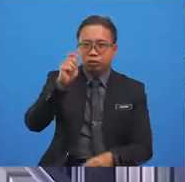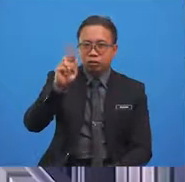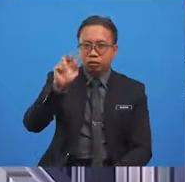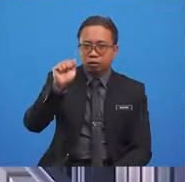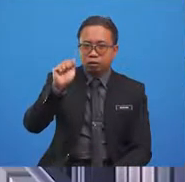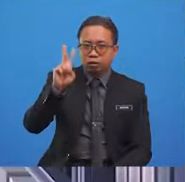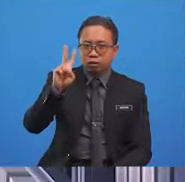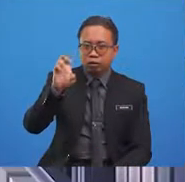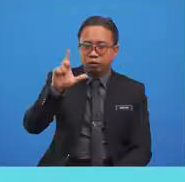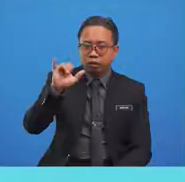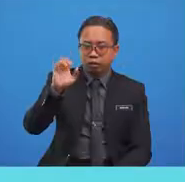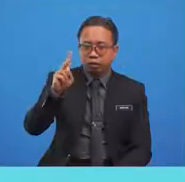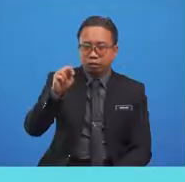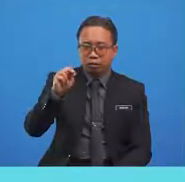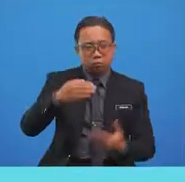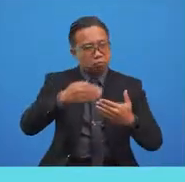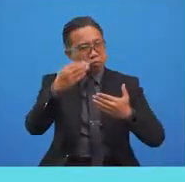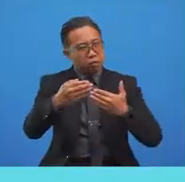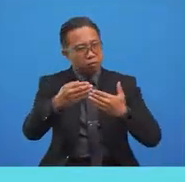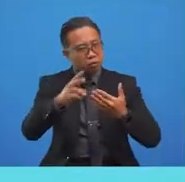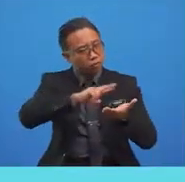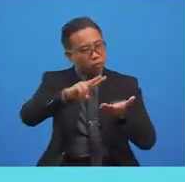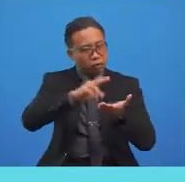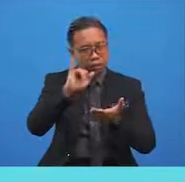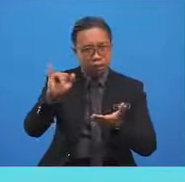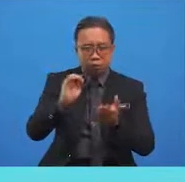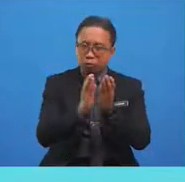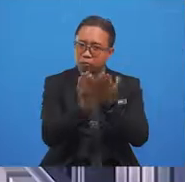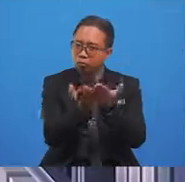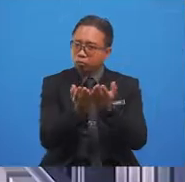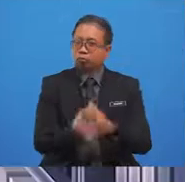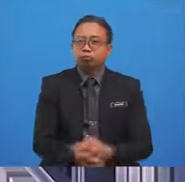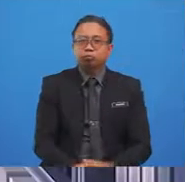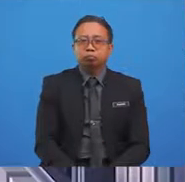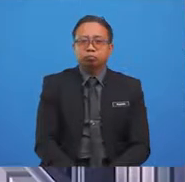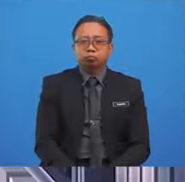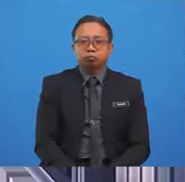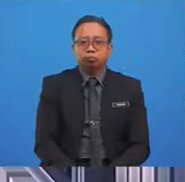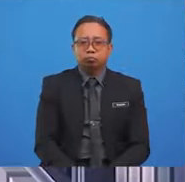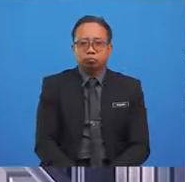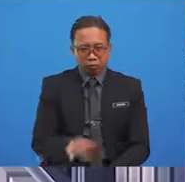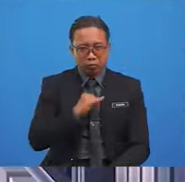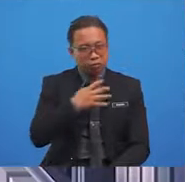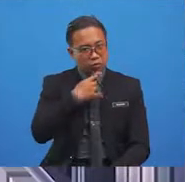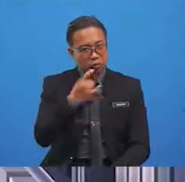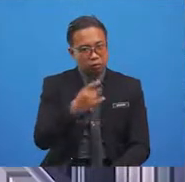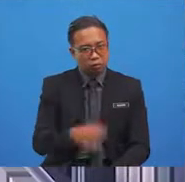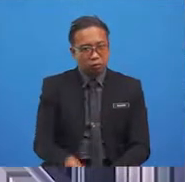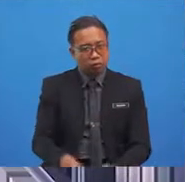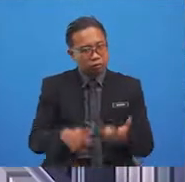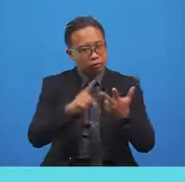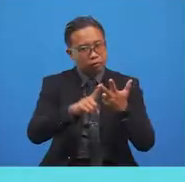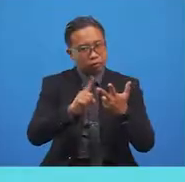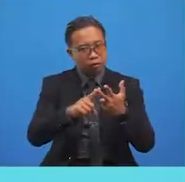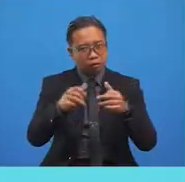next is I love reading a book. I told you this earlier, books are my heaven. And next